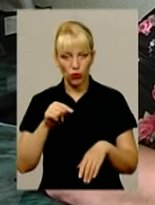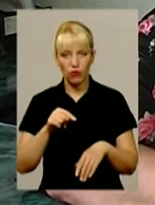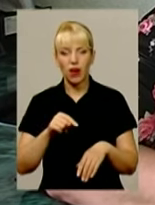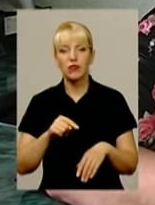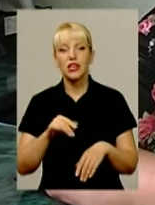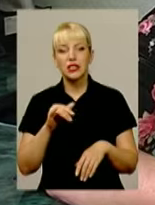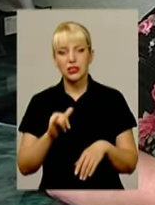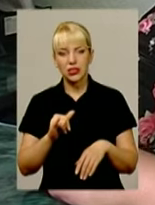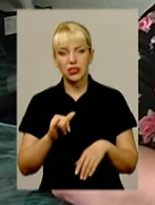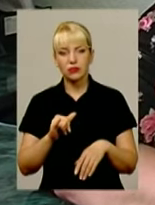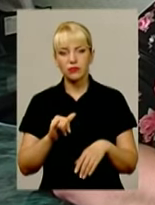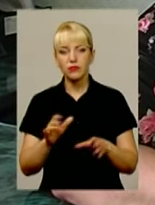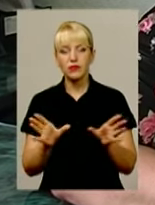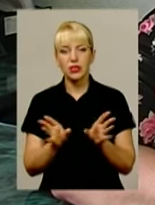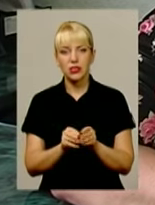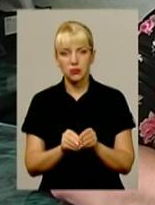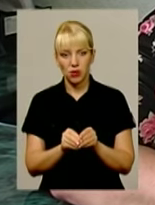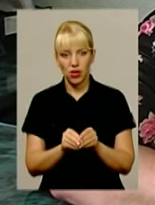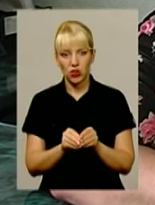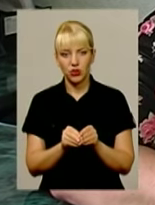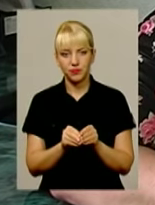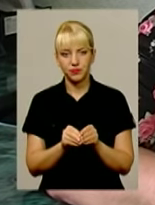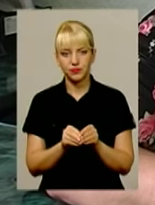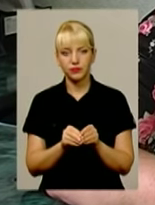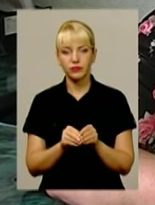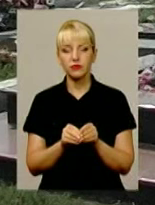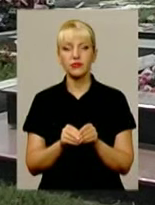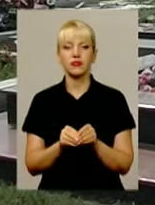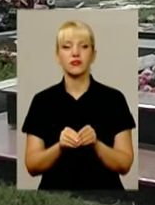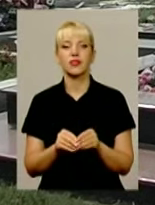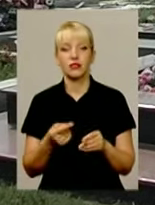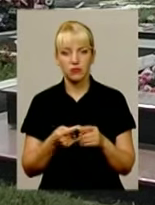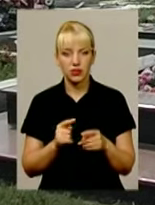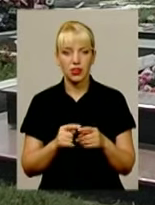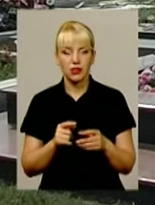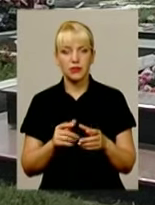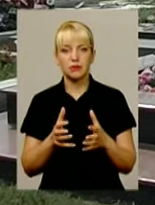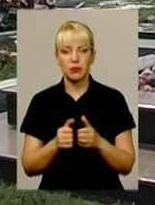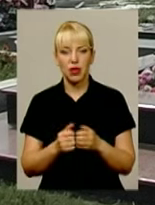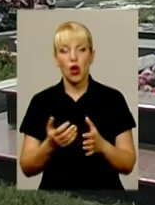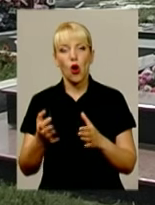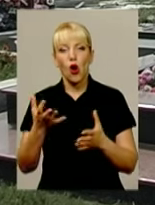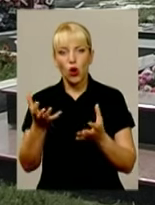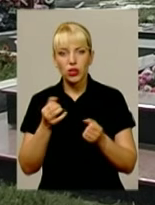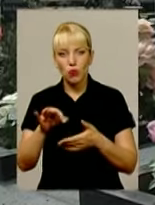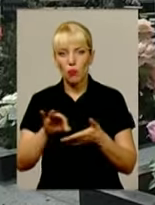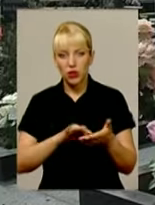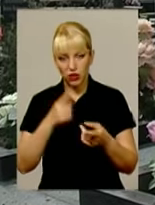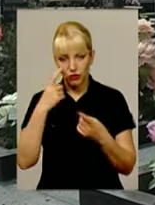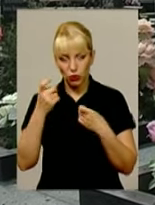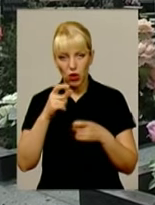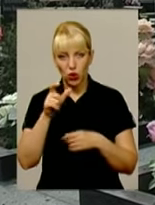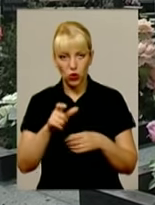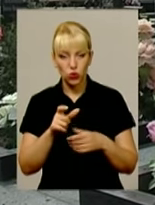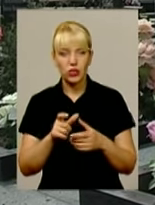спільно ми це робили. Отримавши оперативну інформацію, правоохоронці встановили